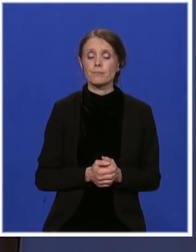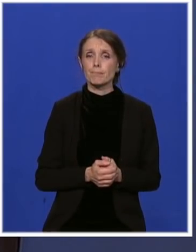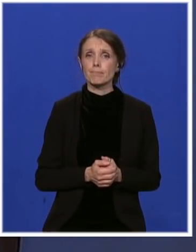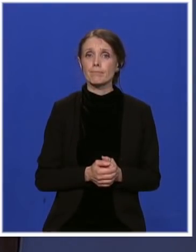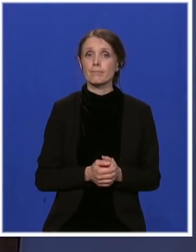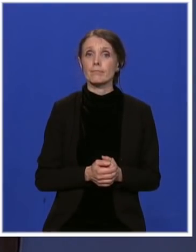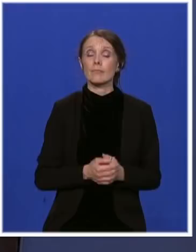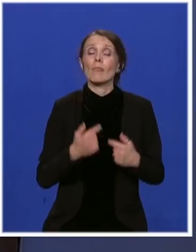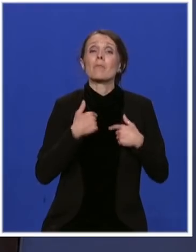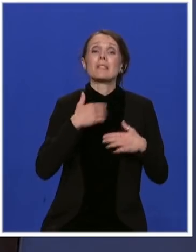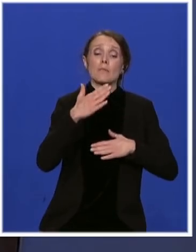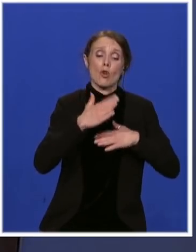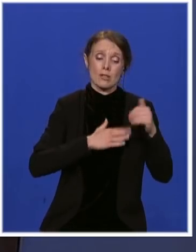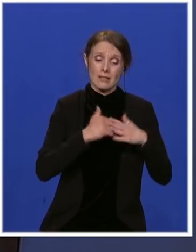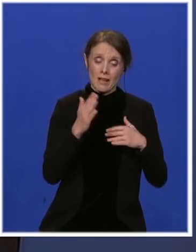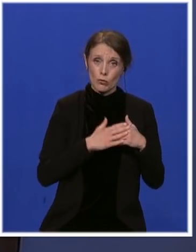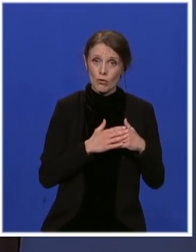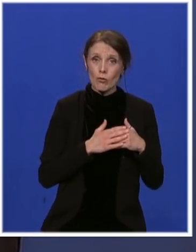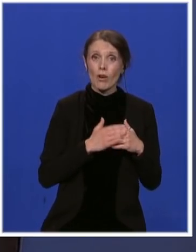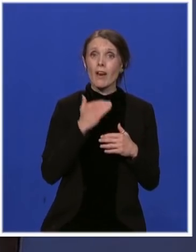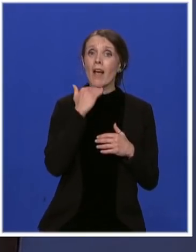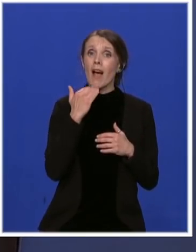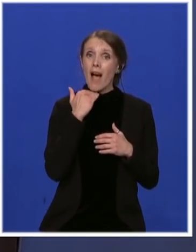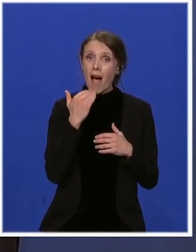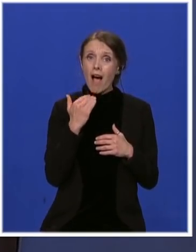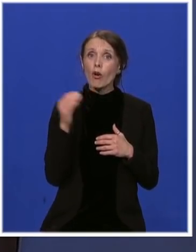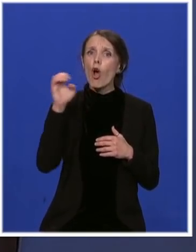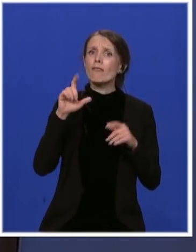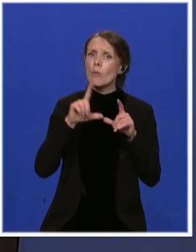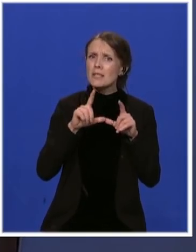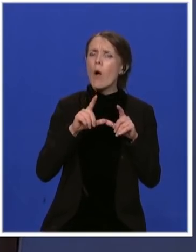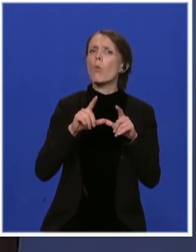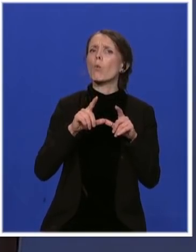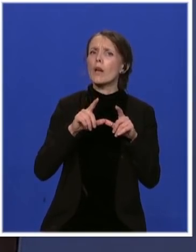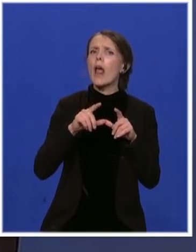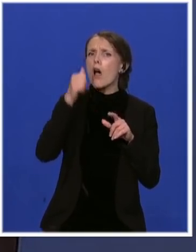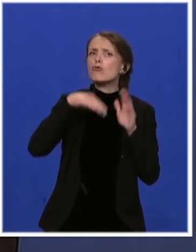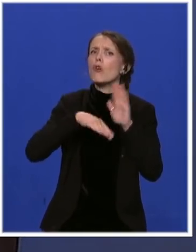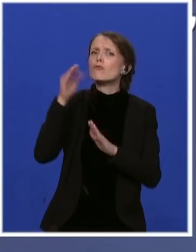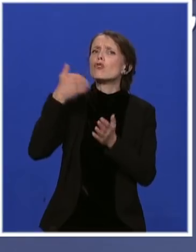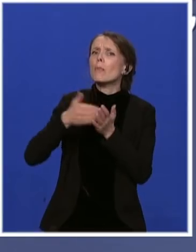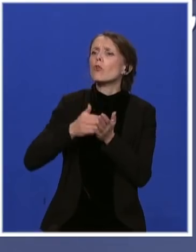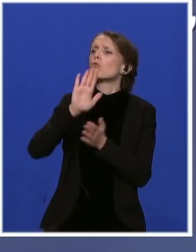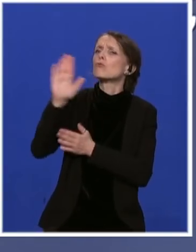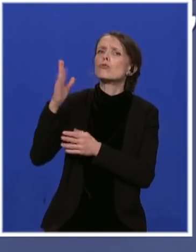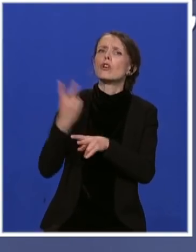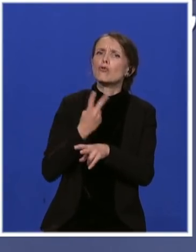ukoliko je Europska unija na sebi i na svoje države članice potraši što više novca. Mi imamo